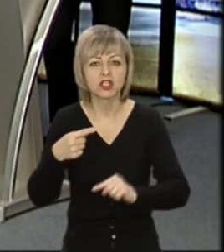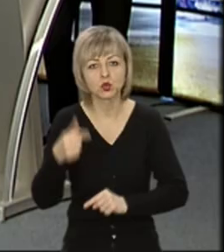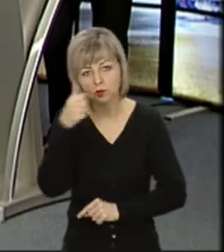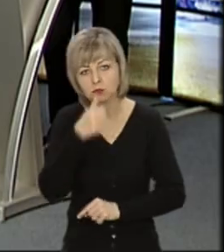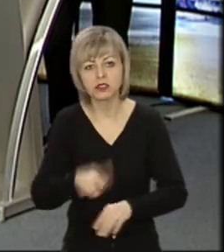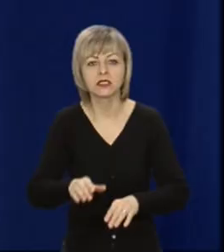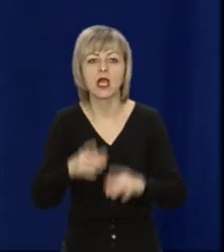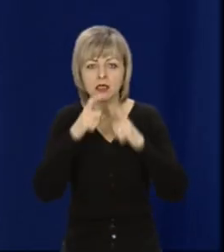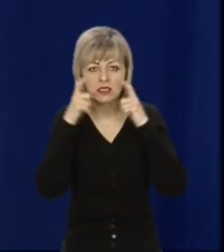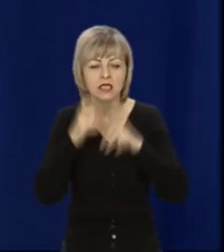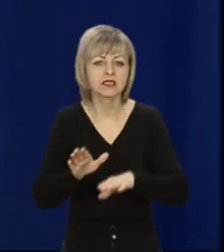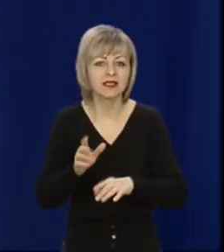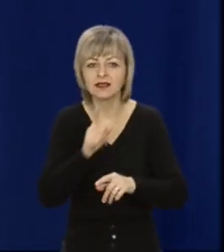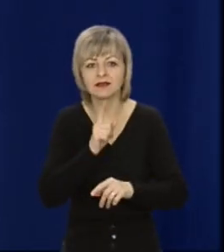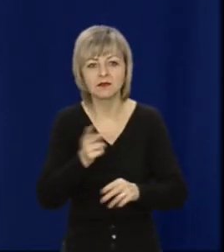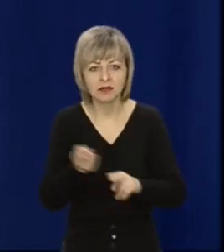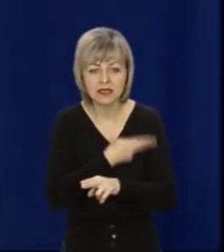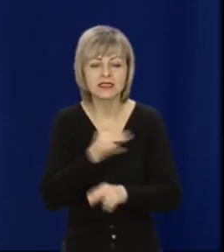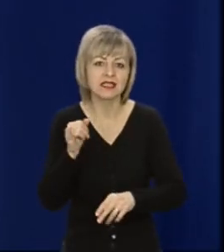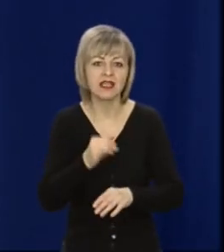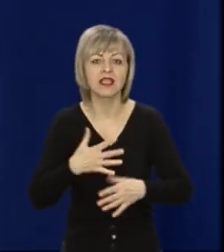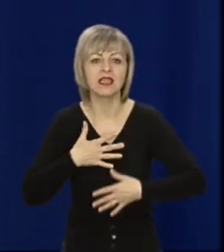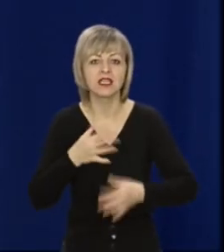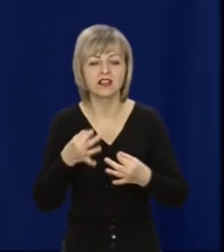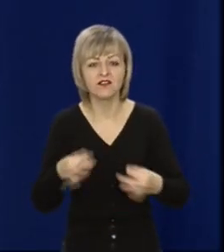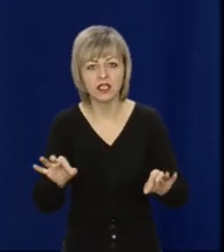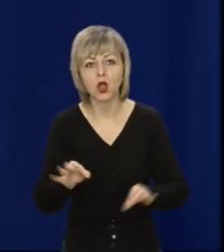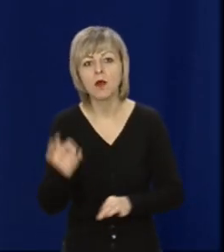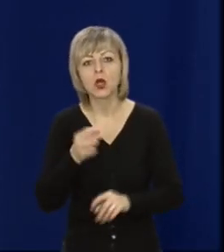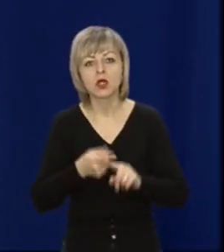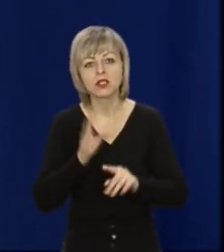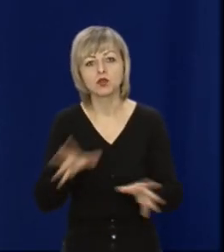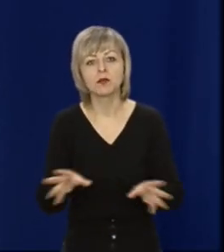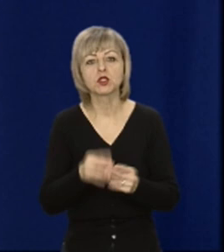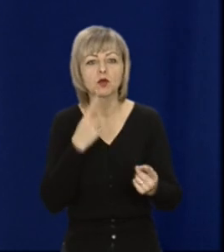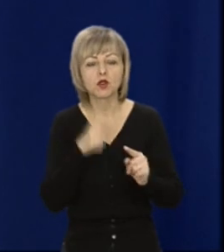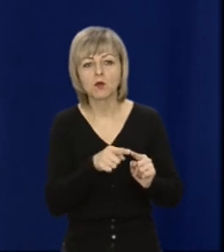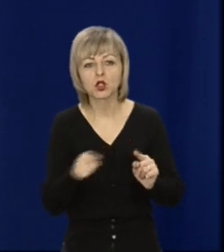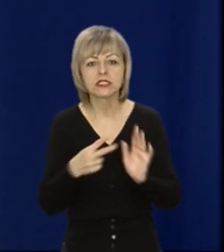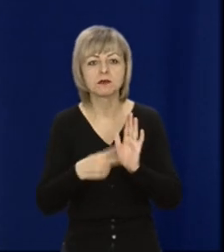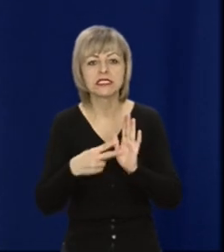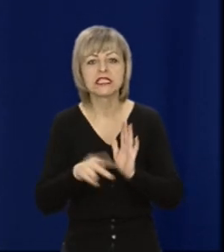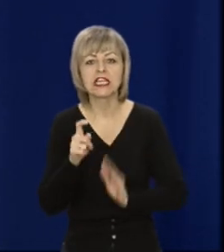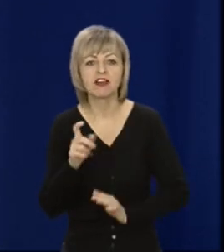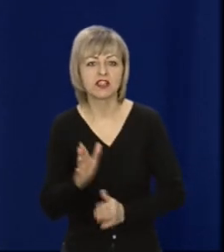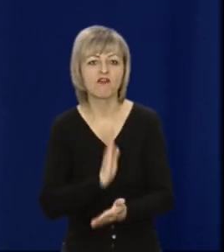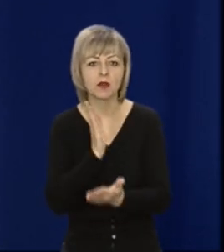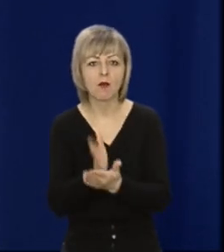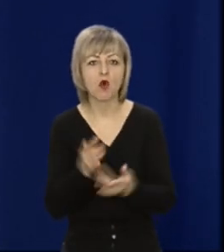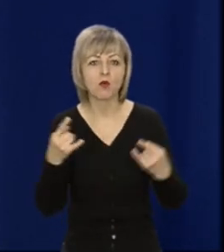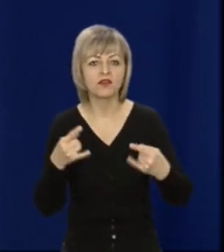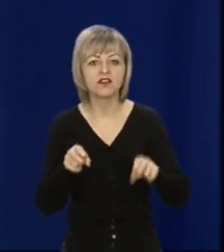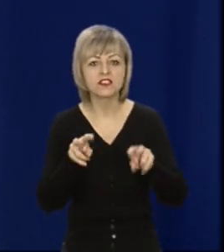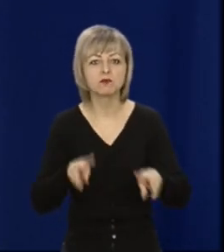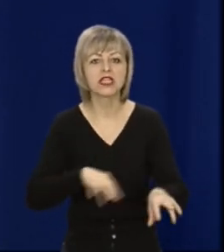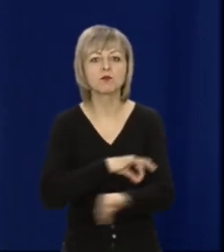зняти маски і дихати вільно. Про це та більше ми будемо говорити разом з вами протягом 70 хвилин в прямому ефірі у